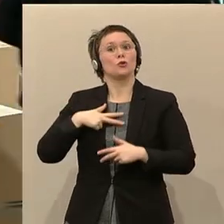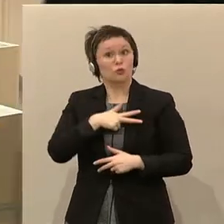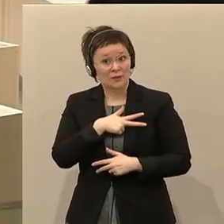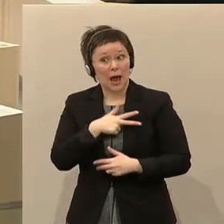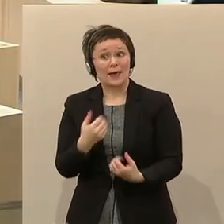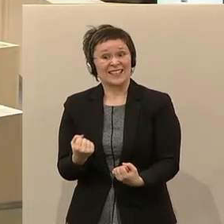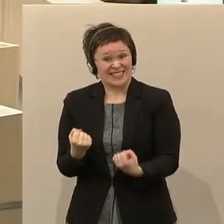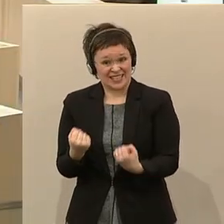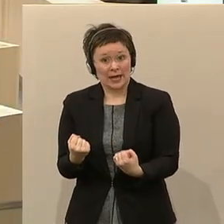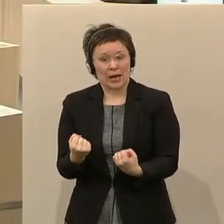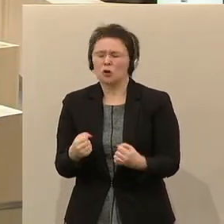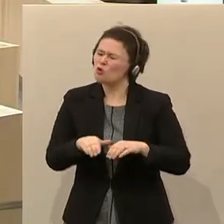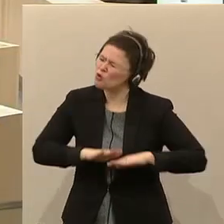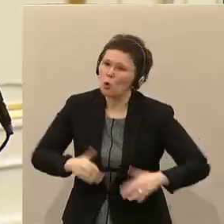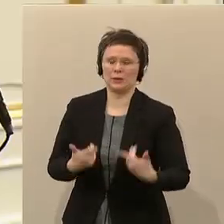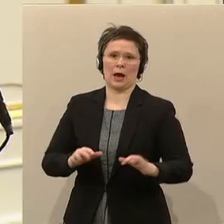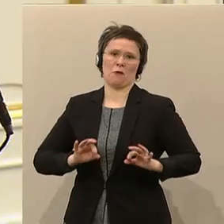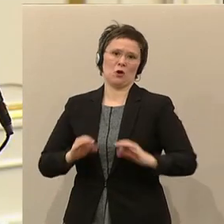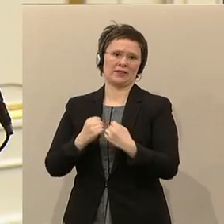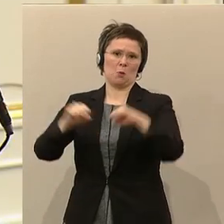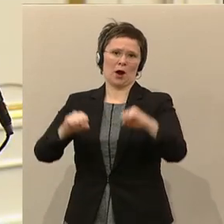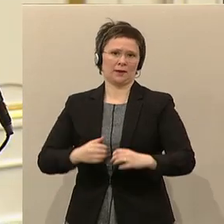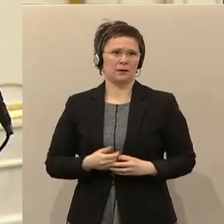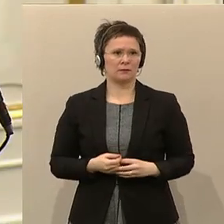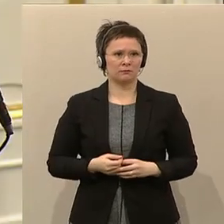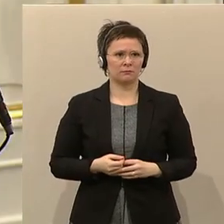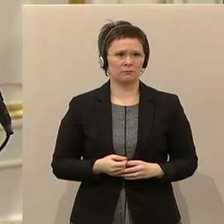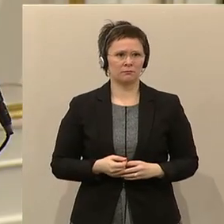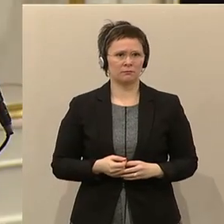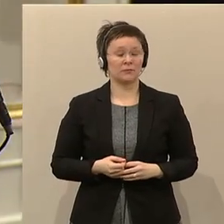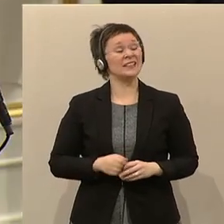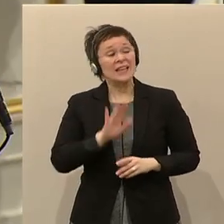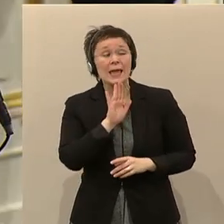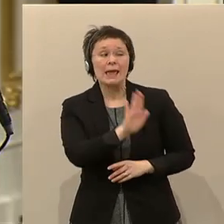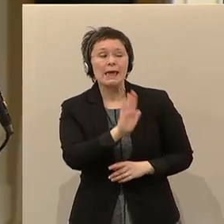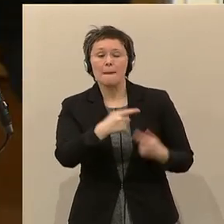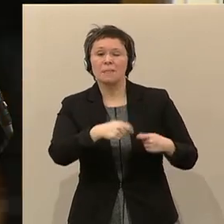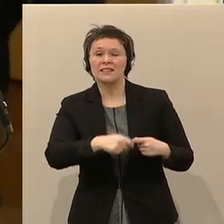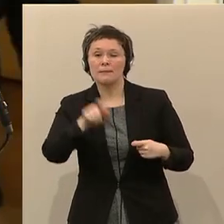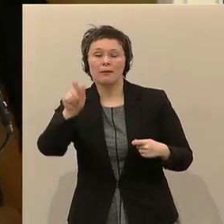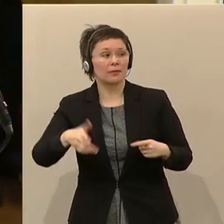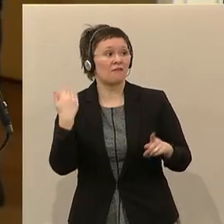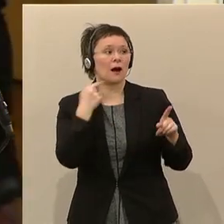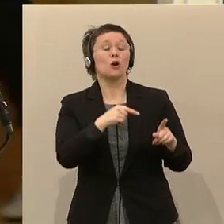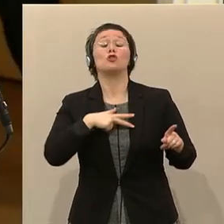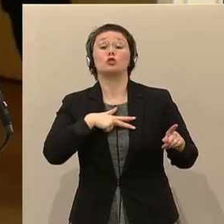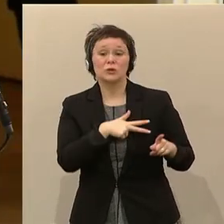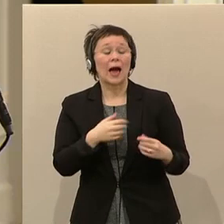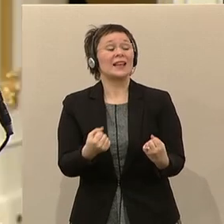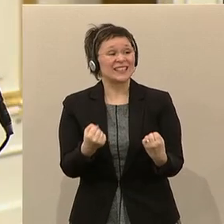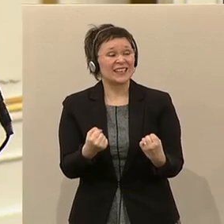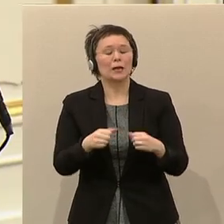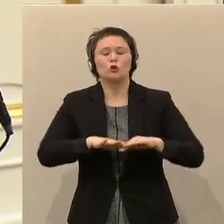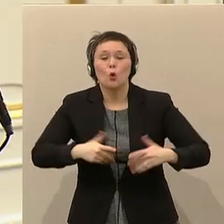Grundlage der Demokratie. Das war Ihr Präsident. Soziale Sicherheit ist die Grundlage der